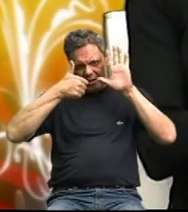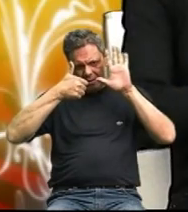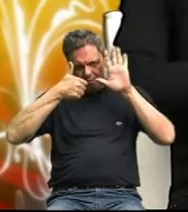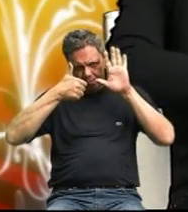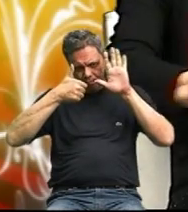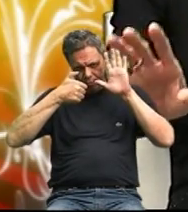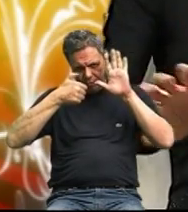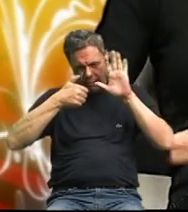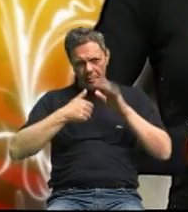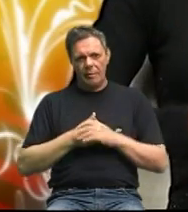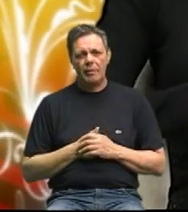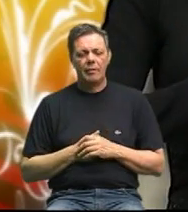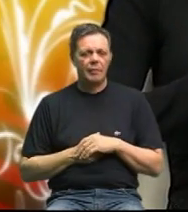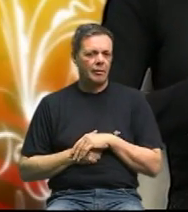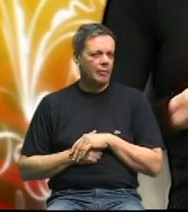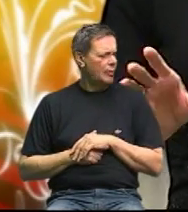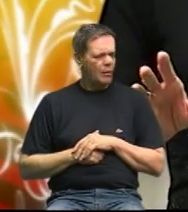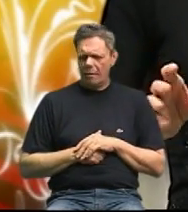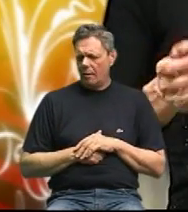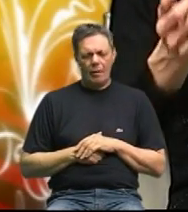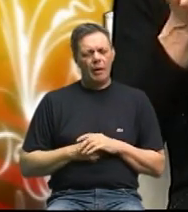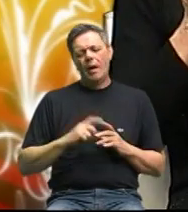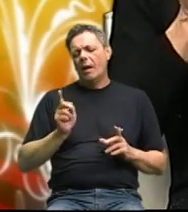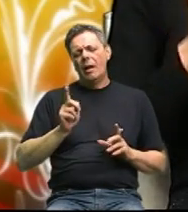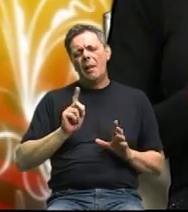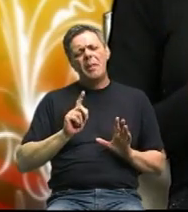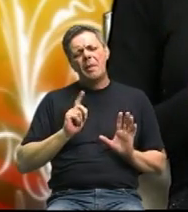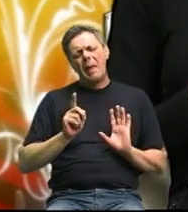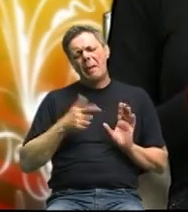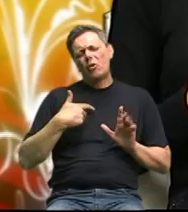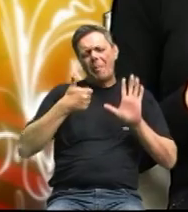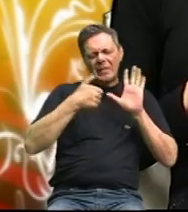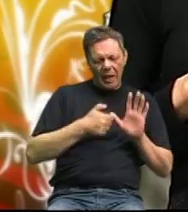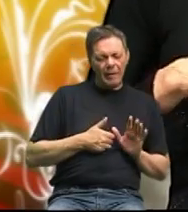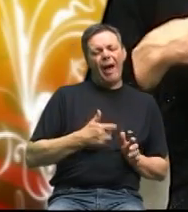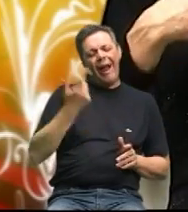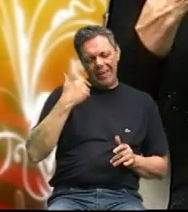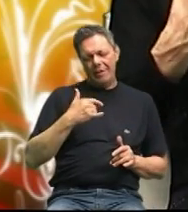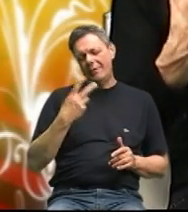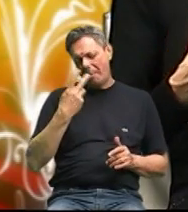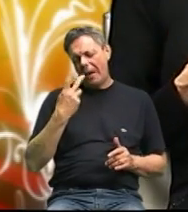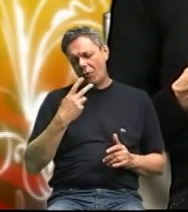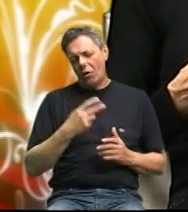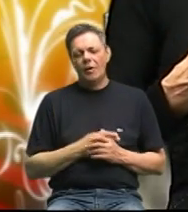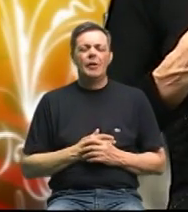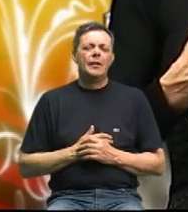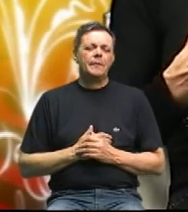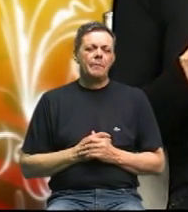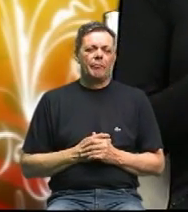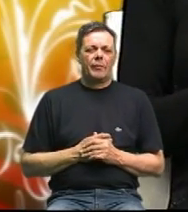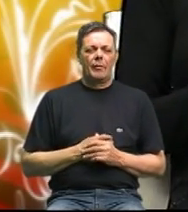fotografiju nije nikada ako ja se ne volim i da znam i kad ima ovo visoko samo